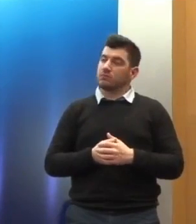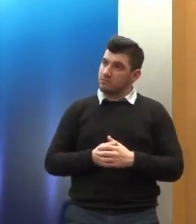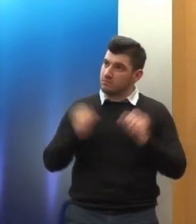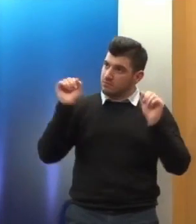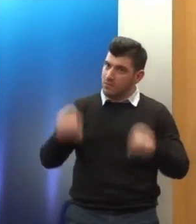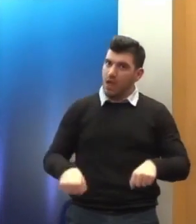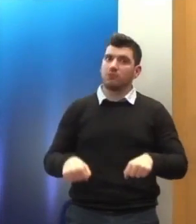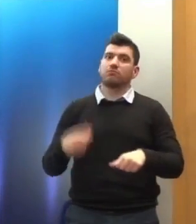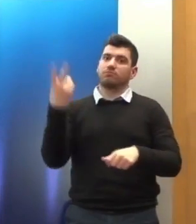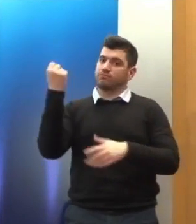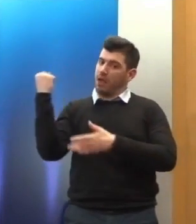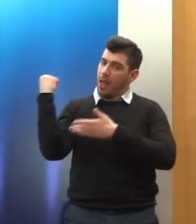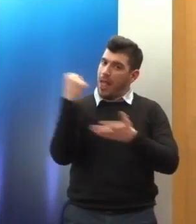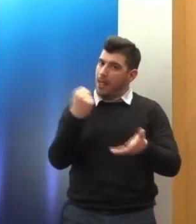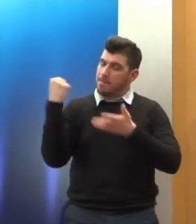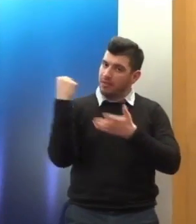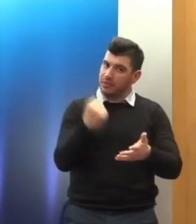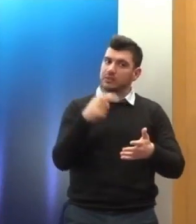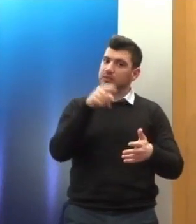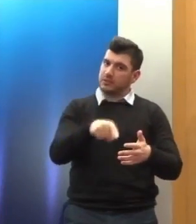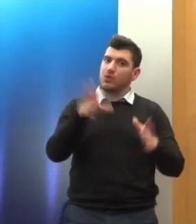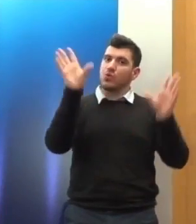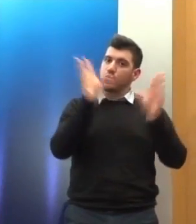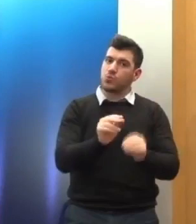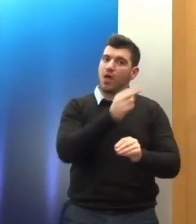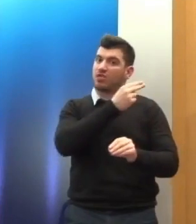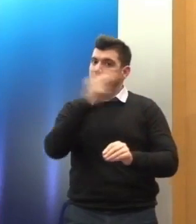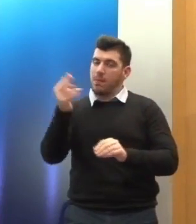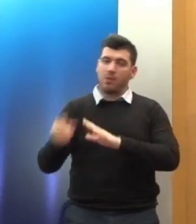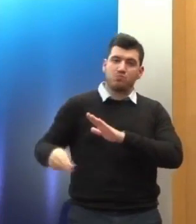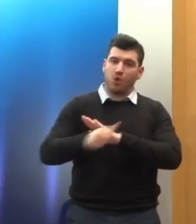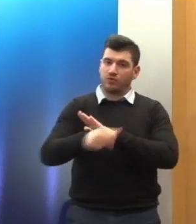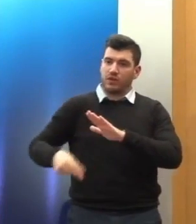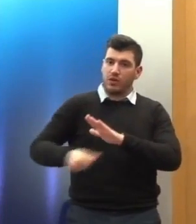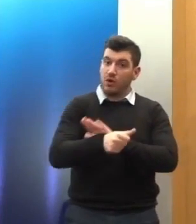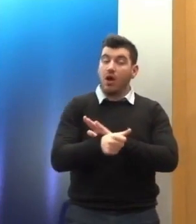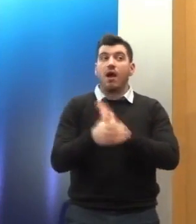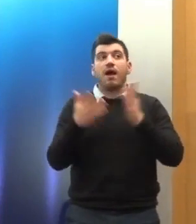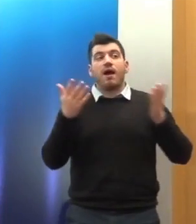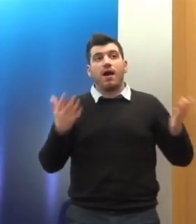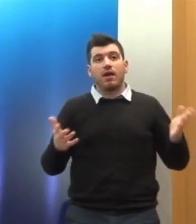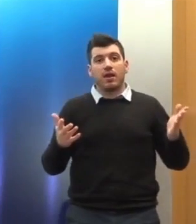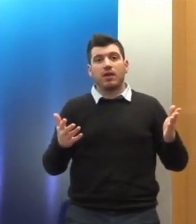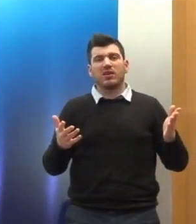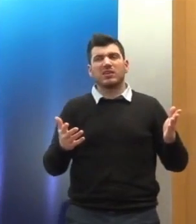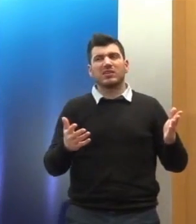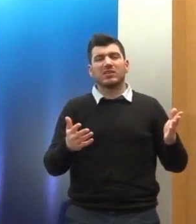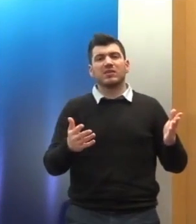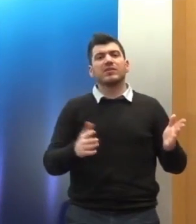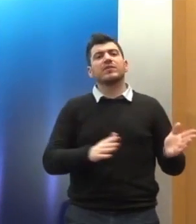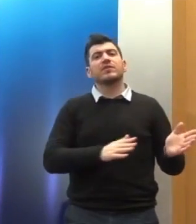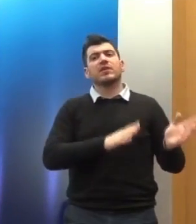αποδώσει αποτελέσματα που έχουν πολλά προβλήματα έχει υπάρξει και μία εκ των πραγμάτων υποεπένδυση στη